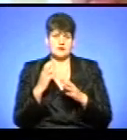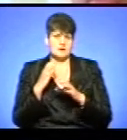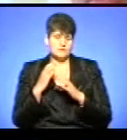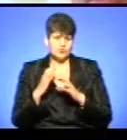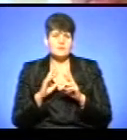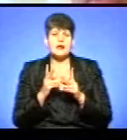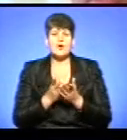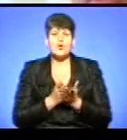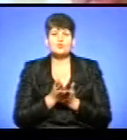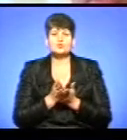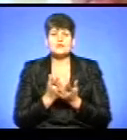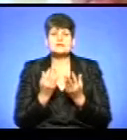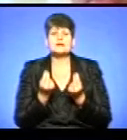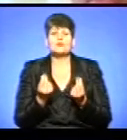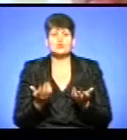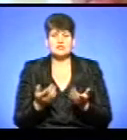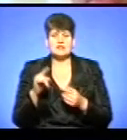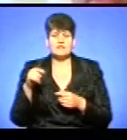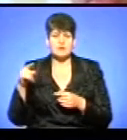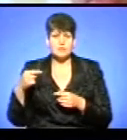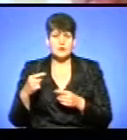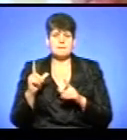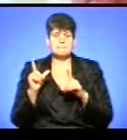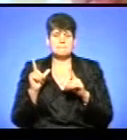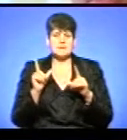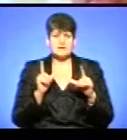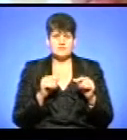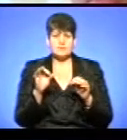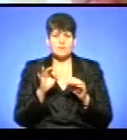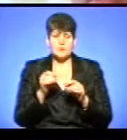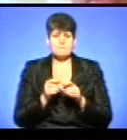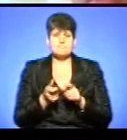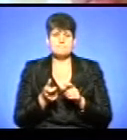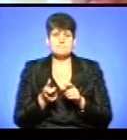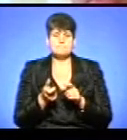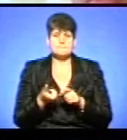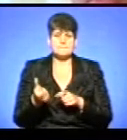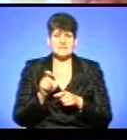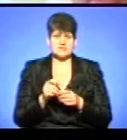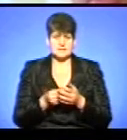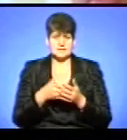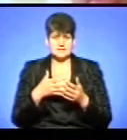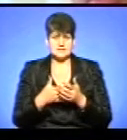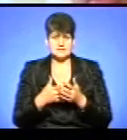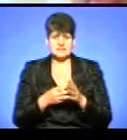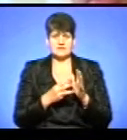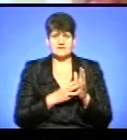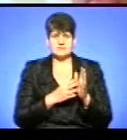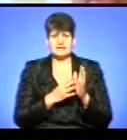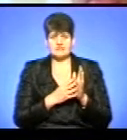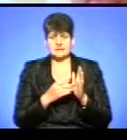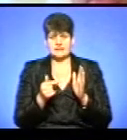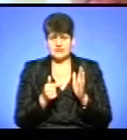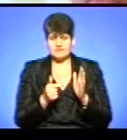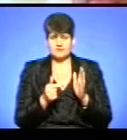як вони обслуговують і скільки це коштує. Вимоги перевізників про підзняття втін за проїзд до 8-9 гривень,